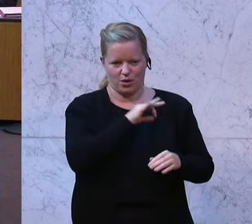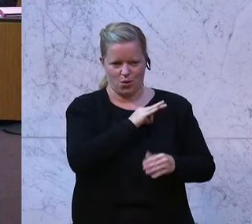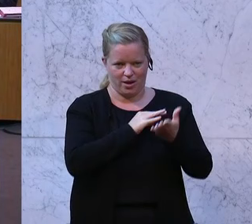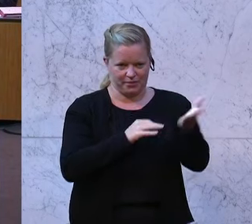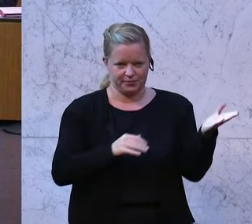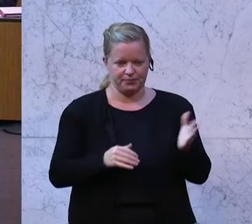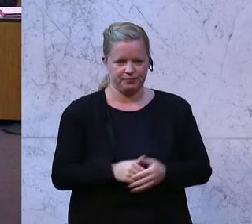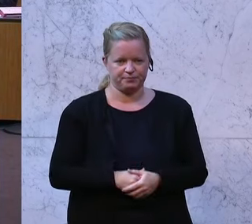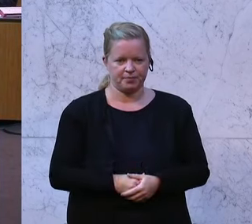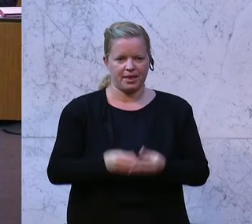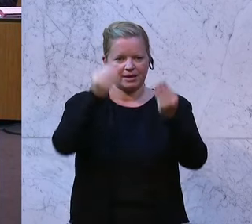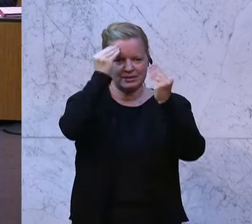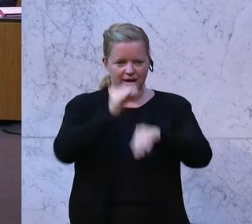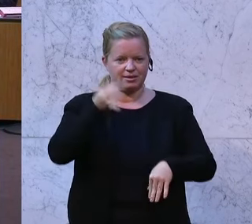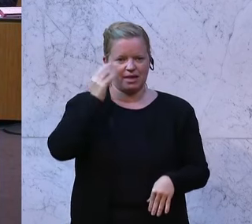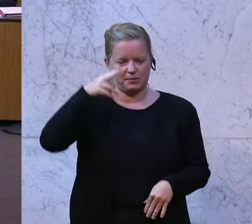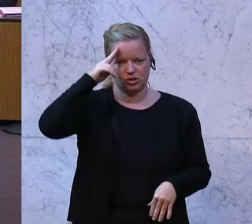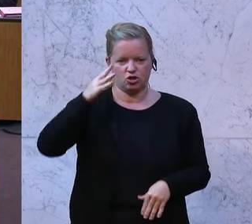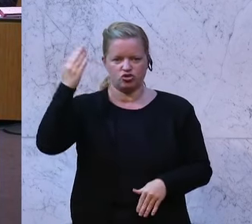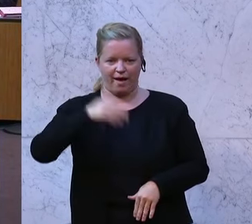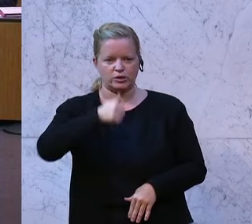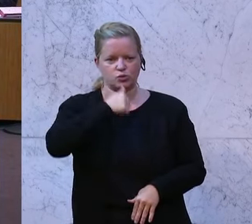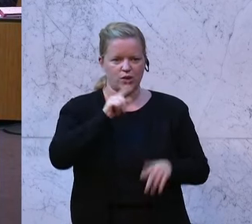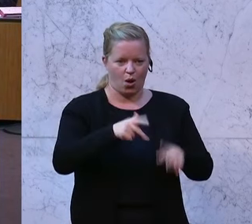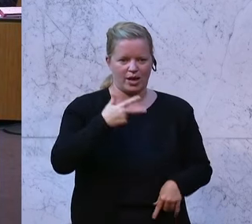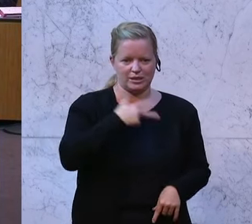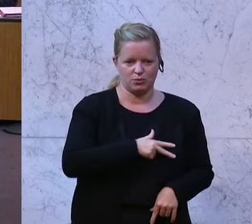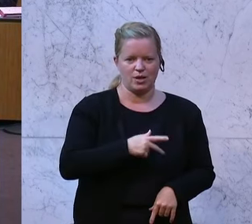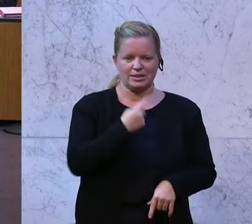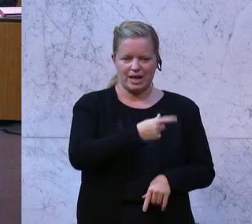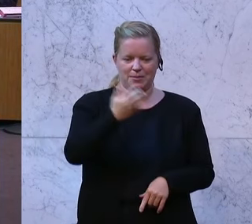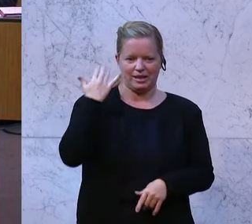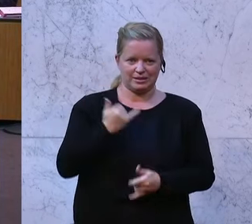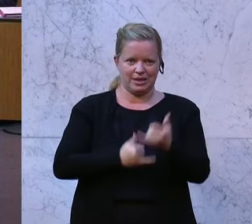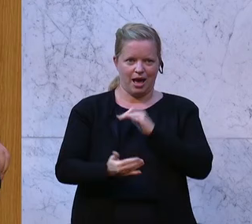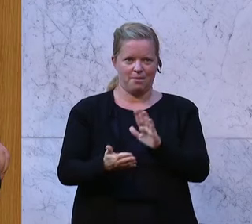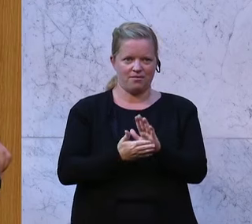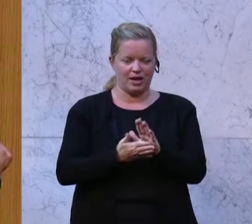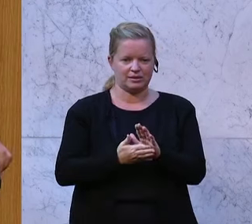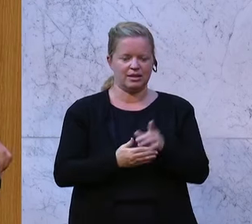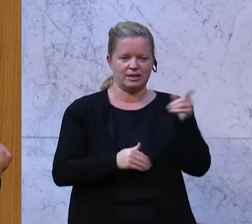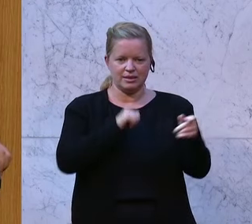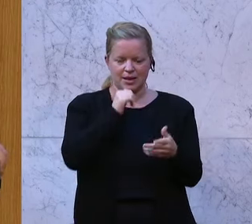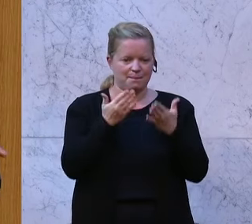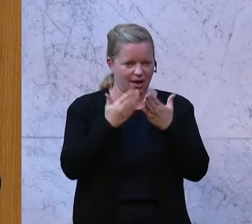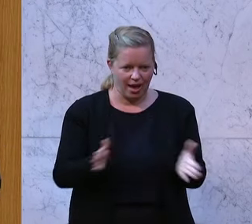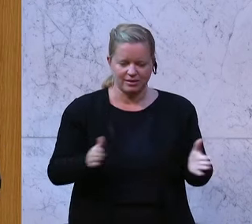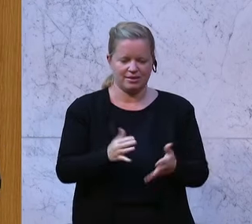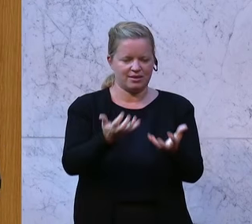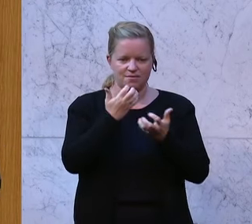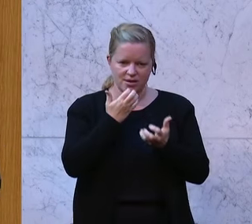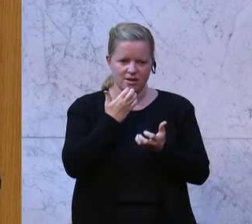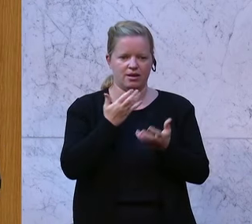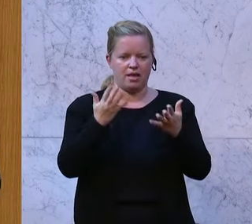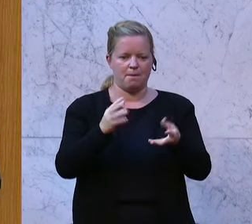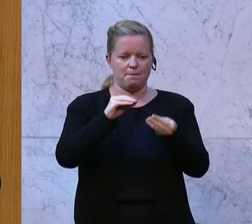Sehr geehrte Damen und Herren Schwarz-Grün, aber auch SPÖ, Sie haben die letzten Jahre bewiesen, dass Sie weder willens noch in der Lage sind, Probleme in